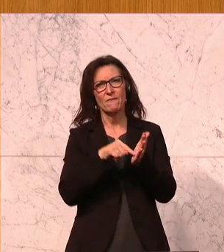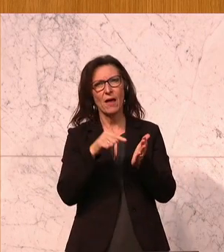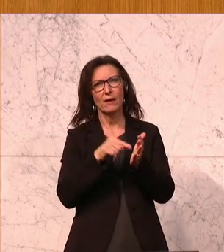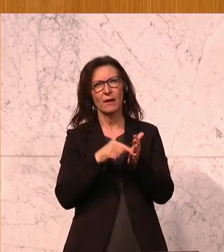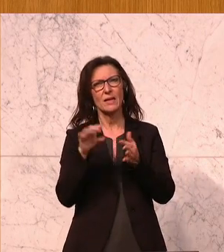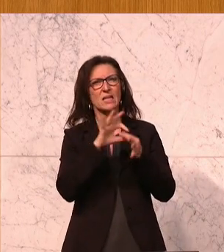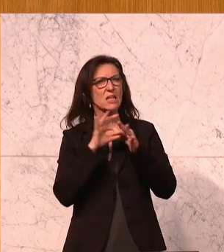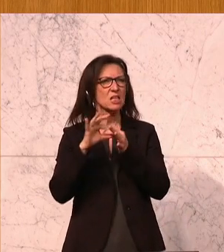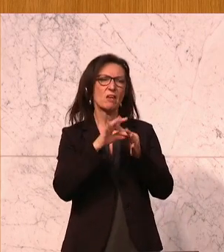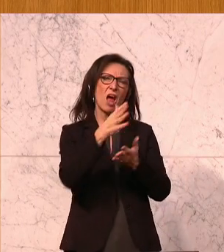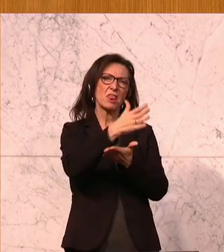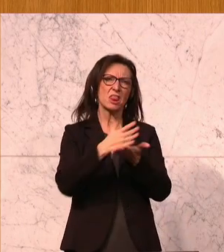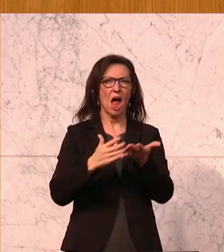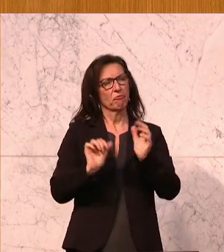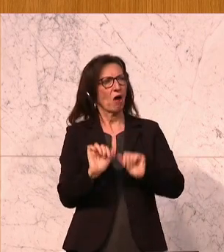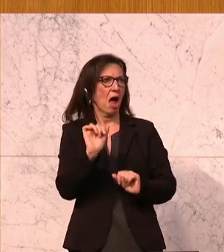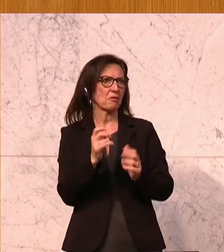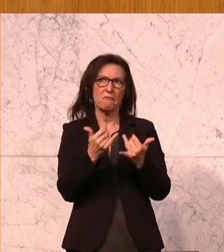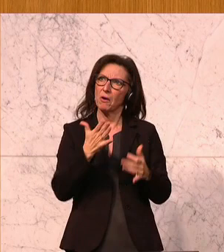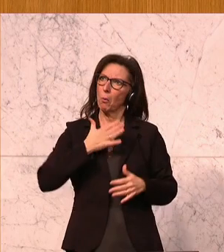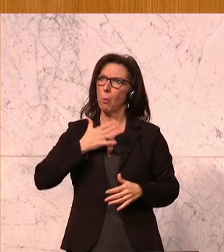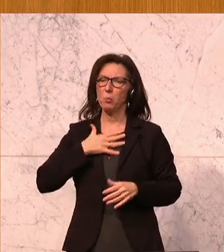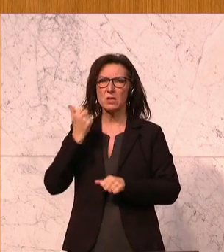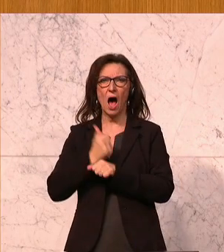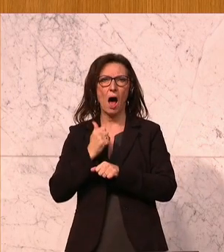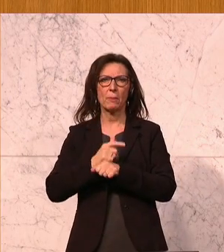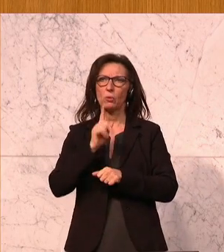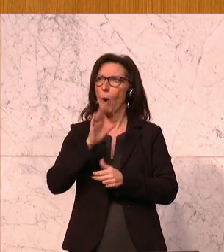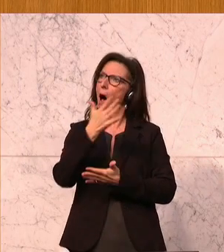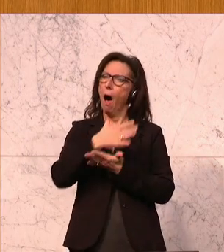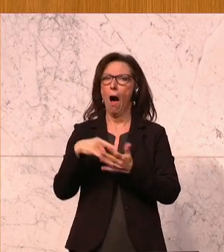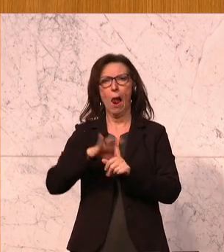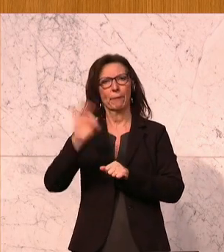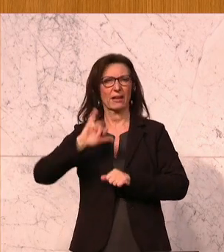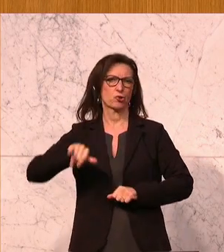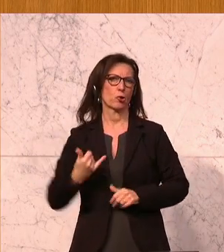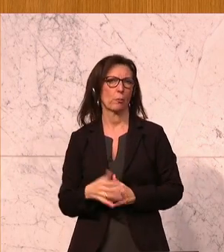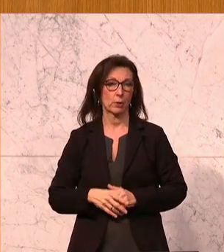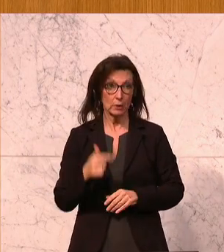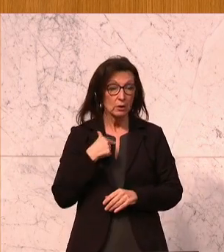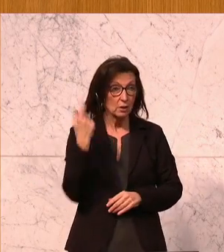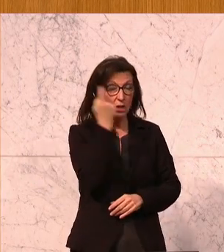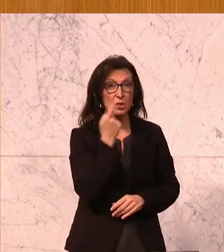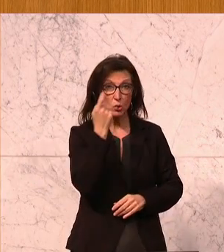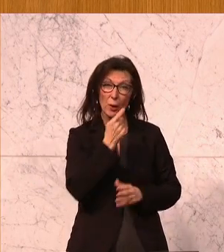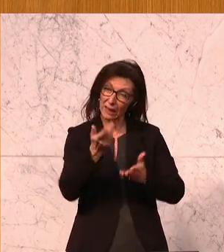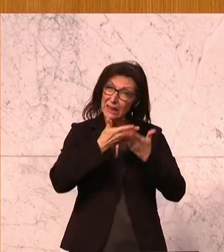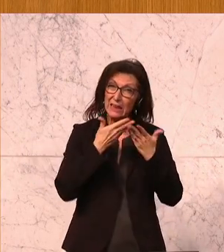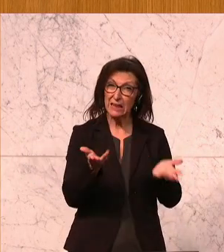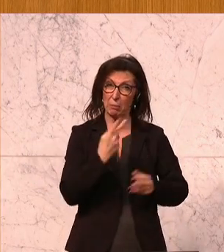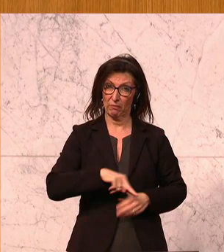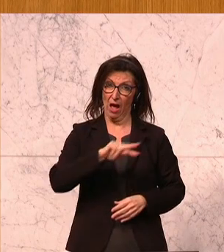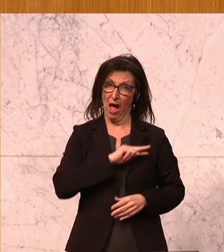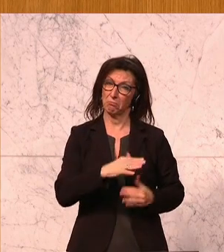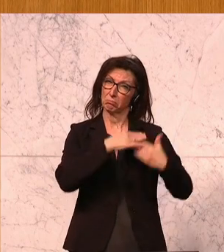Gesellschaft so tut, als wäre unser Job ein Halbtagesjob. Ich mache mir Sorgen, weil niemand die Verantwortung übernimmt